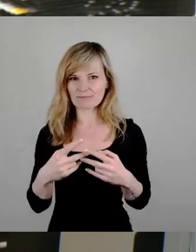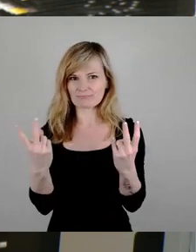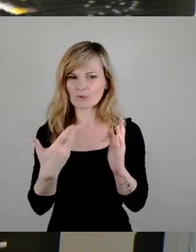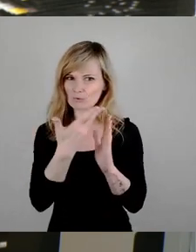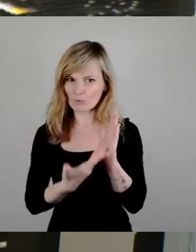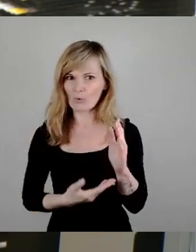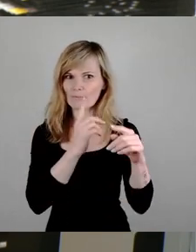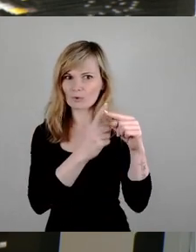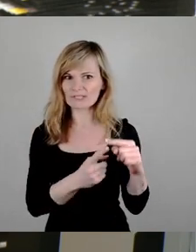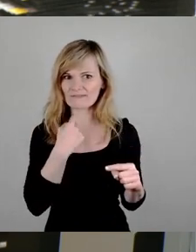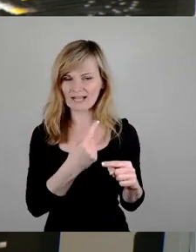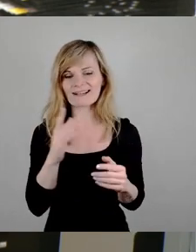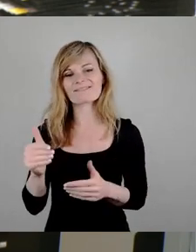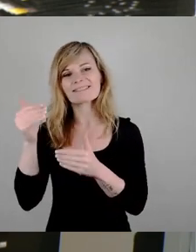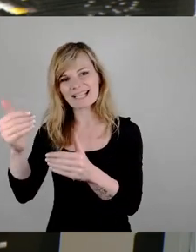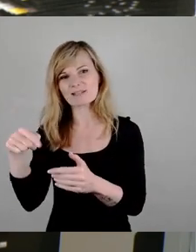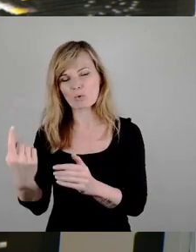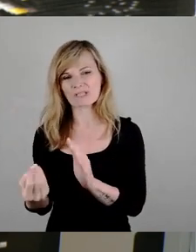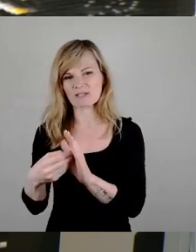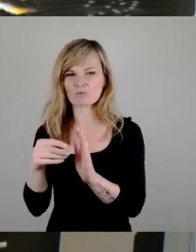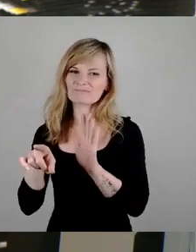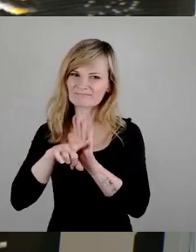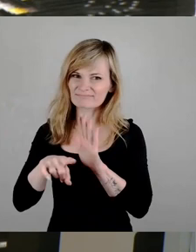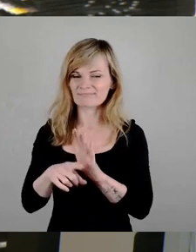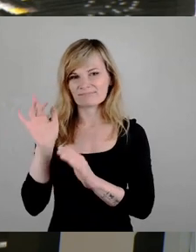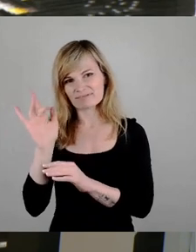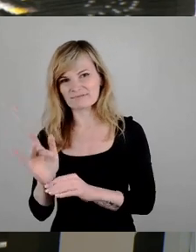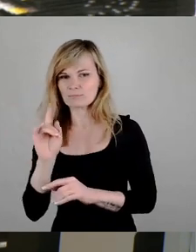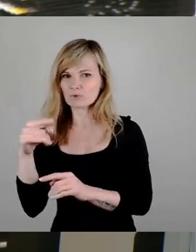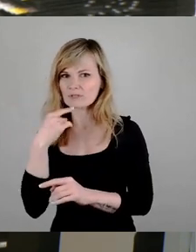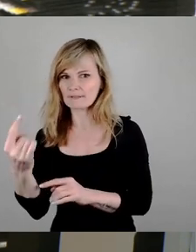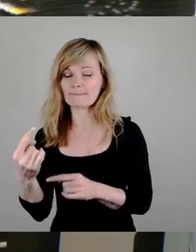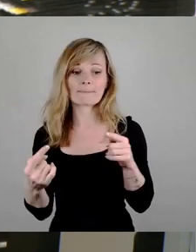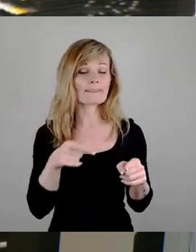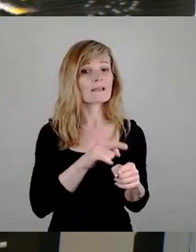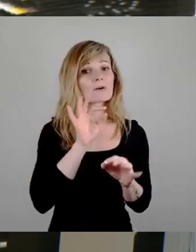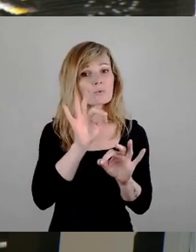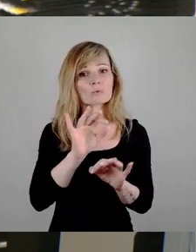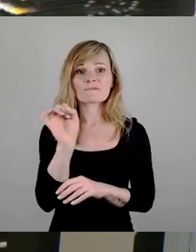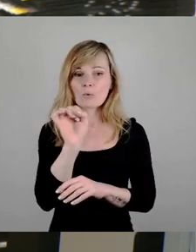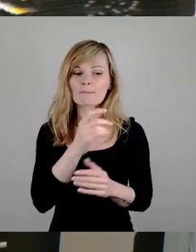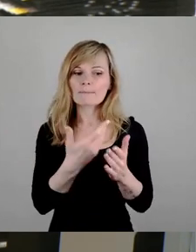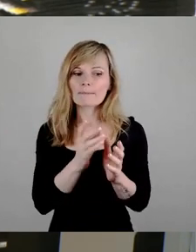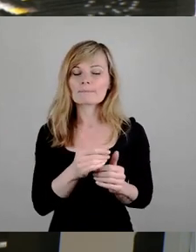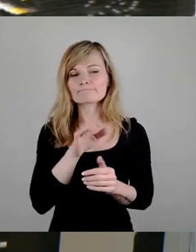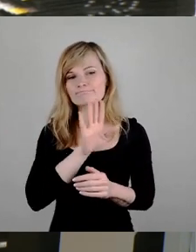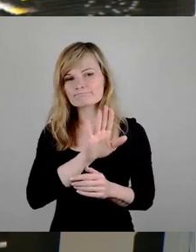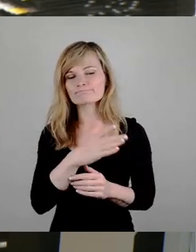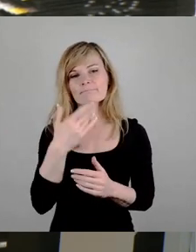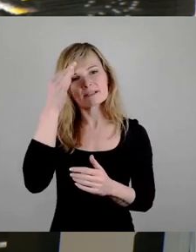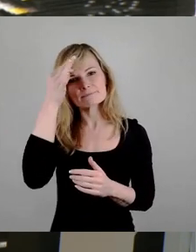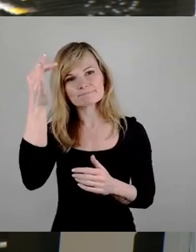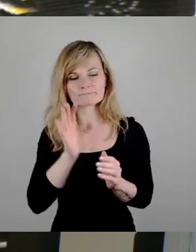Er ist insbesondere deswegen so gut, weil er die Intentionen der Begleitgruppe, nämlich in der Mitte einen großen